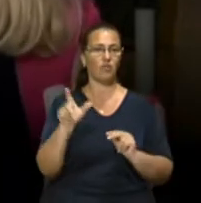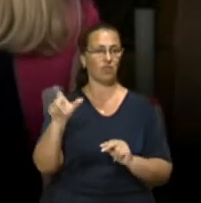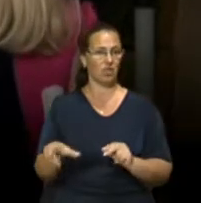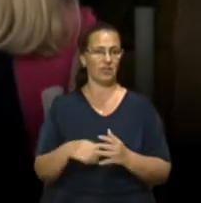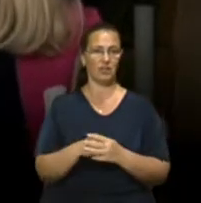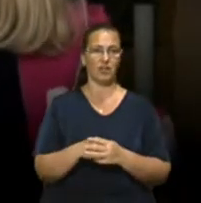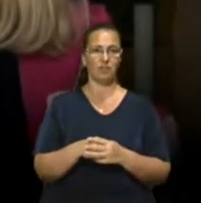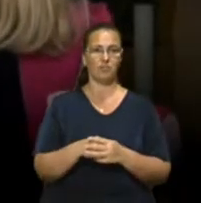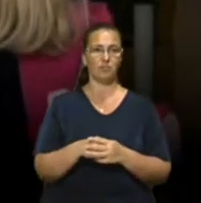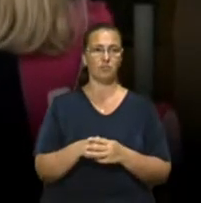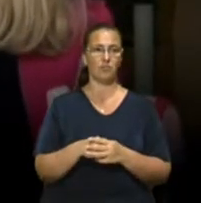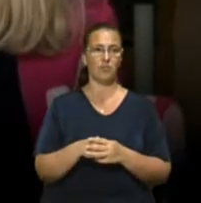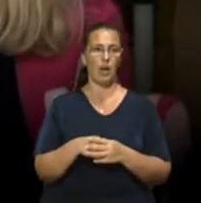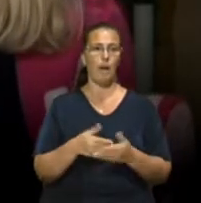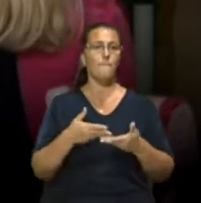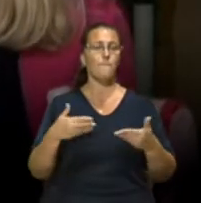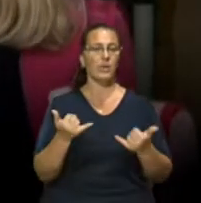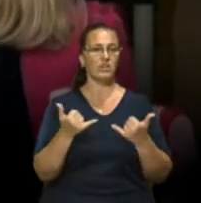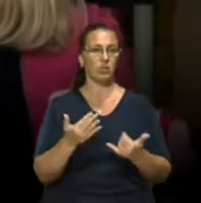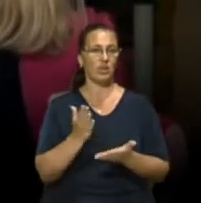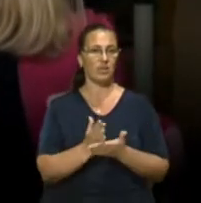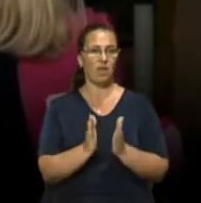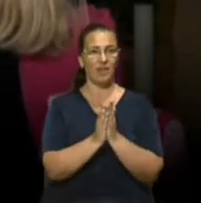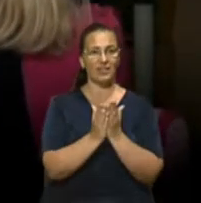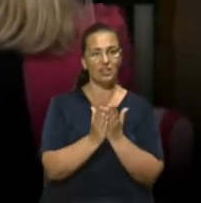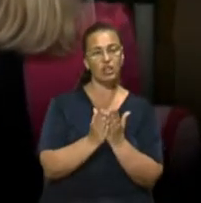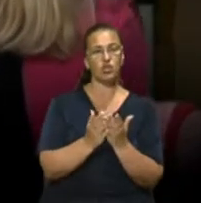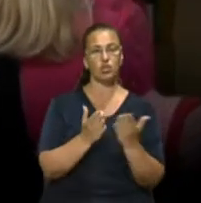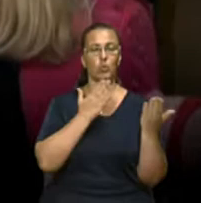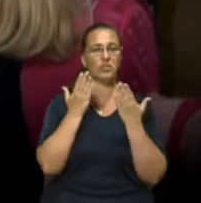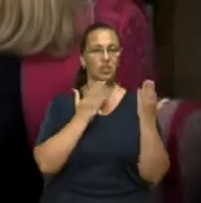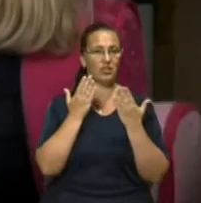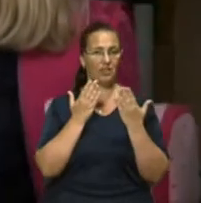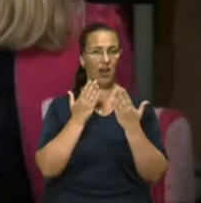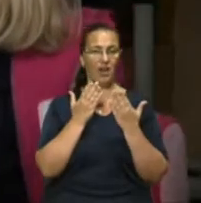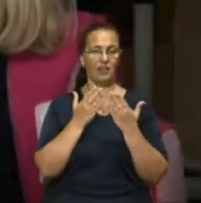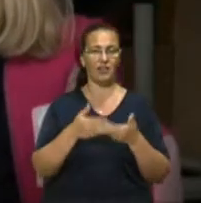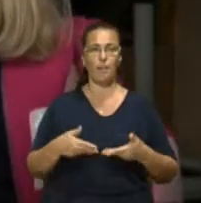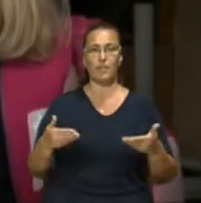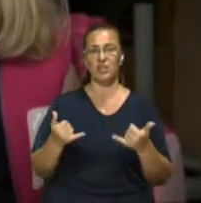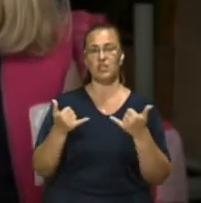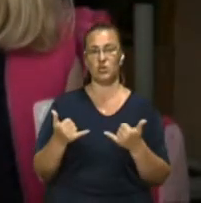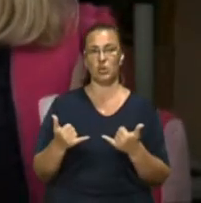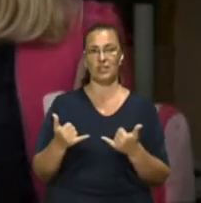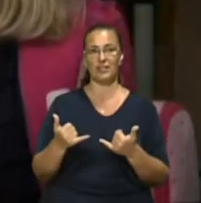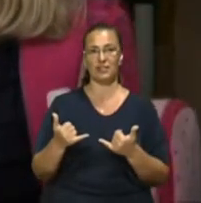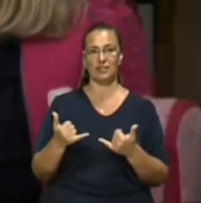подобається займати. Ми сьогодні мали книжечку, читали там. Ми сьогодні